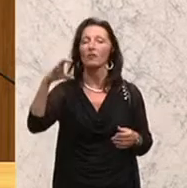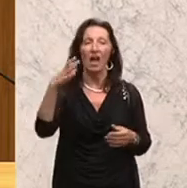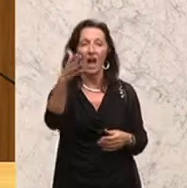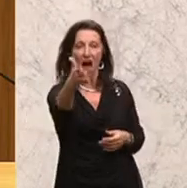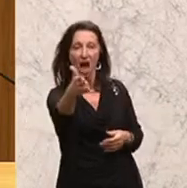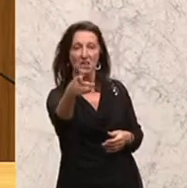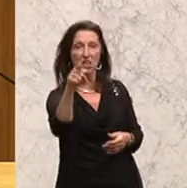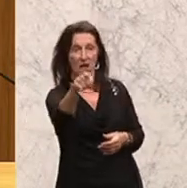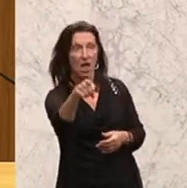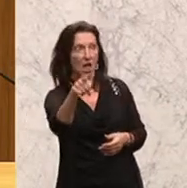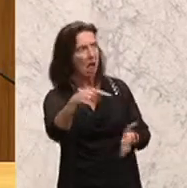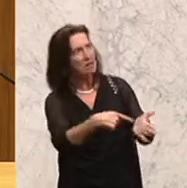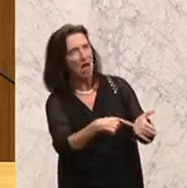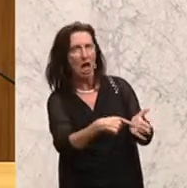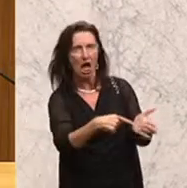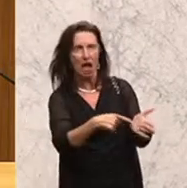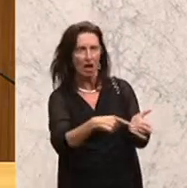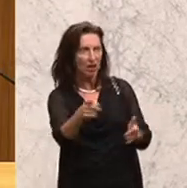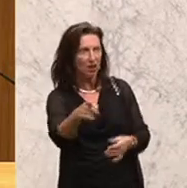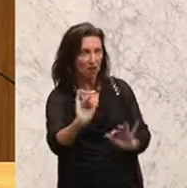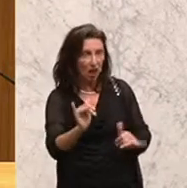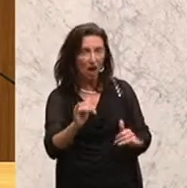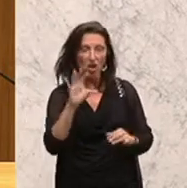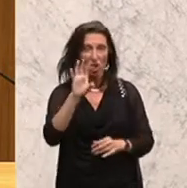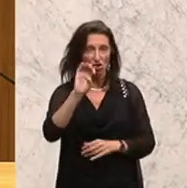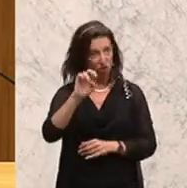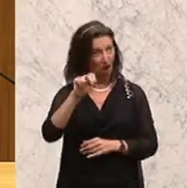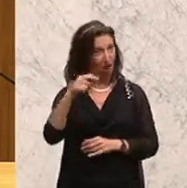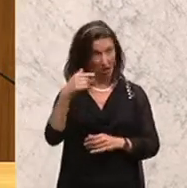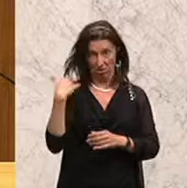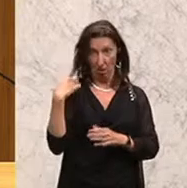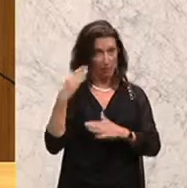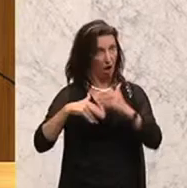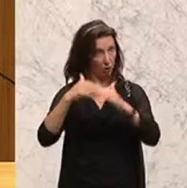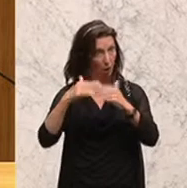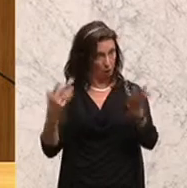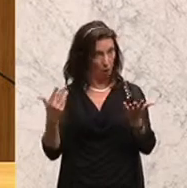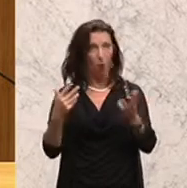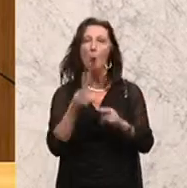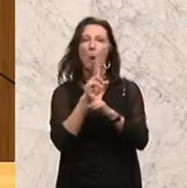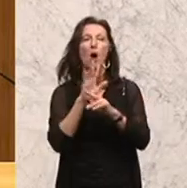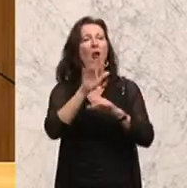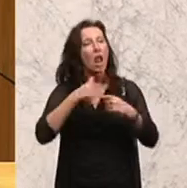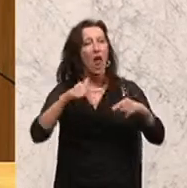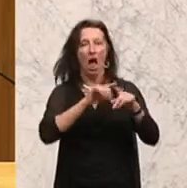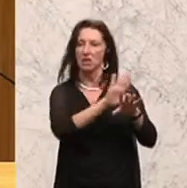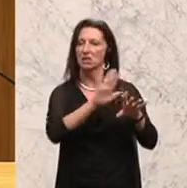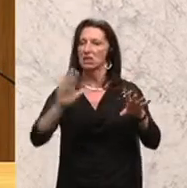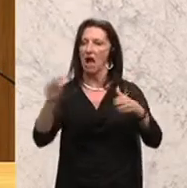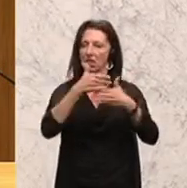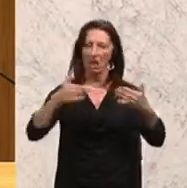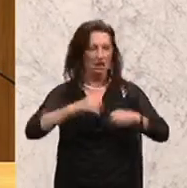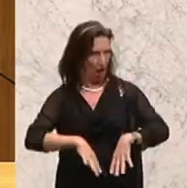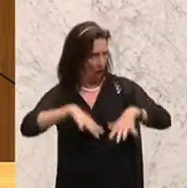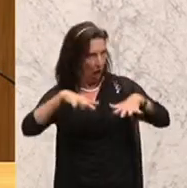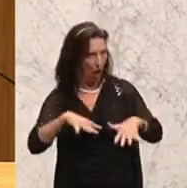den Finger in eine Wunde muss man ihm lassen. Wir haben Schengen installiert. Wir haben die nationalen Grenzen aufgegeben. Aber wir haben die Souveränität verloren